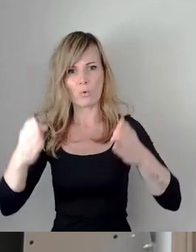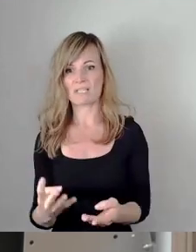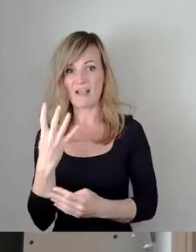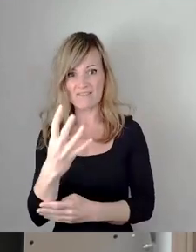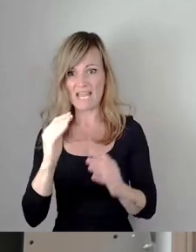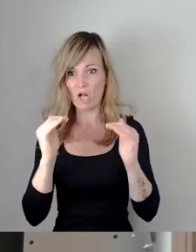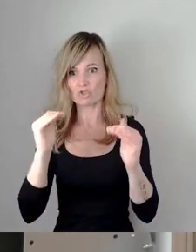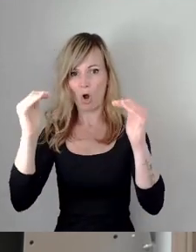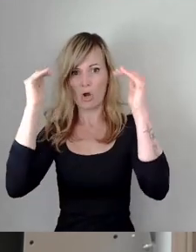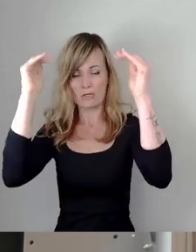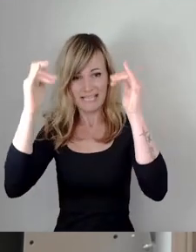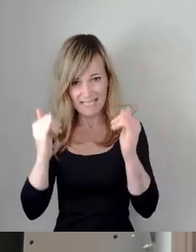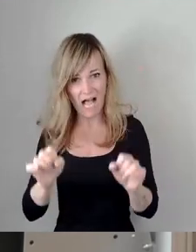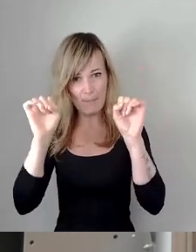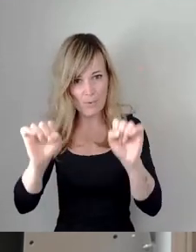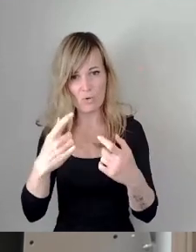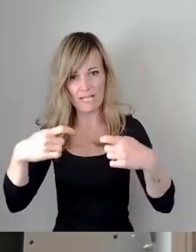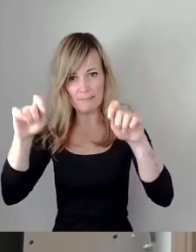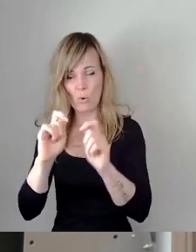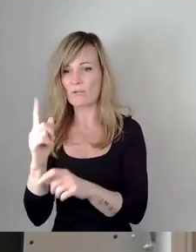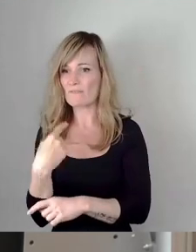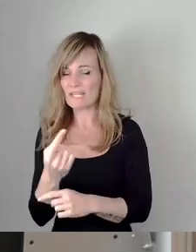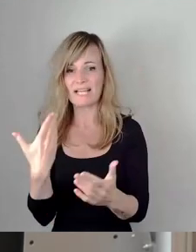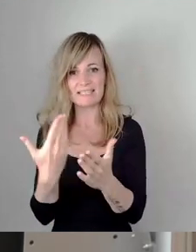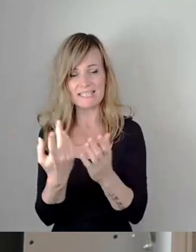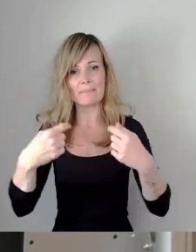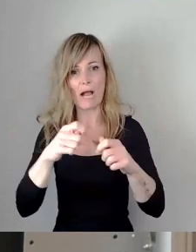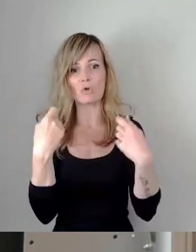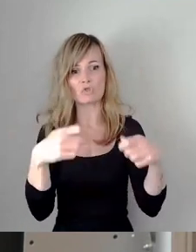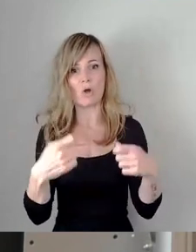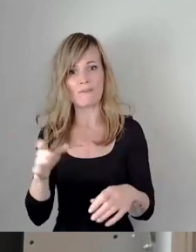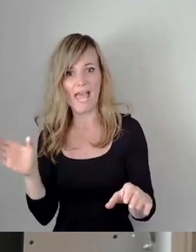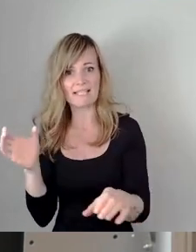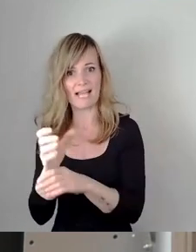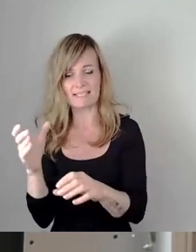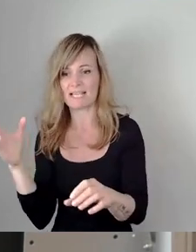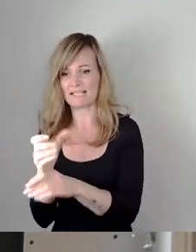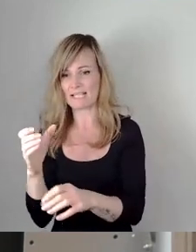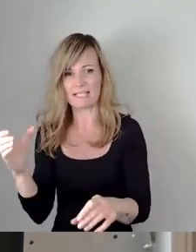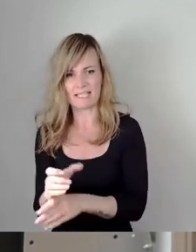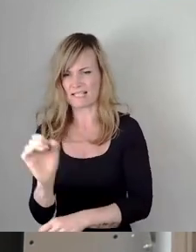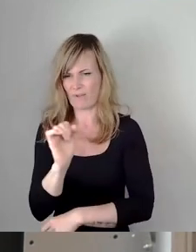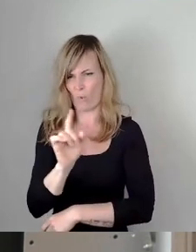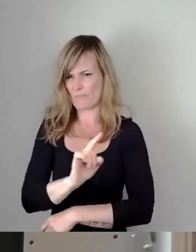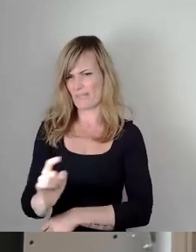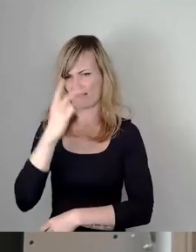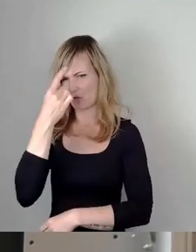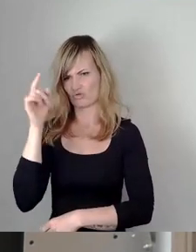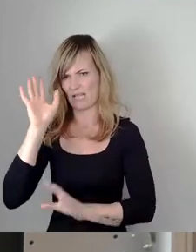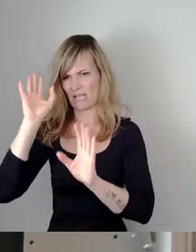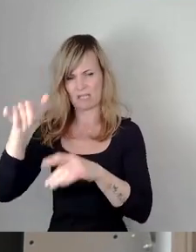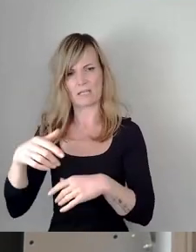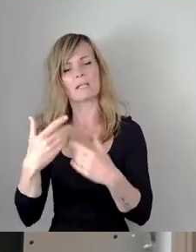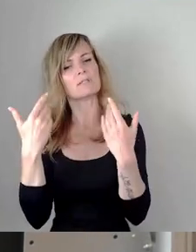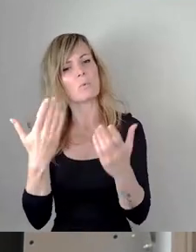Das ist möglich. Wir ersetzen gerade in der Bauindustrie die Baustoffe. Und ich weiß nicht, warum das bei dir nicht reinpasst. Und es ist